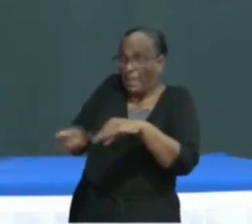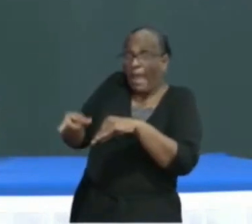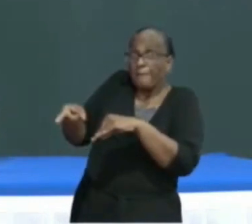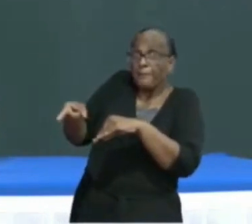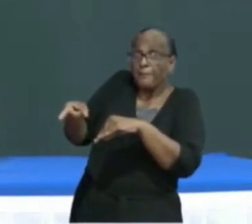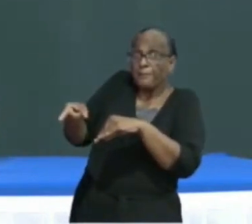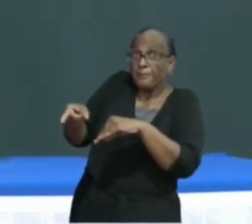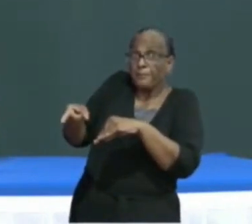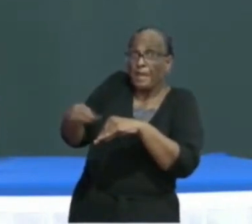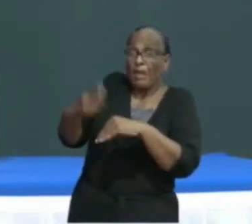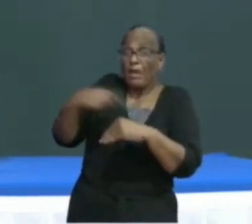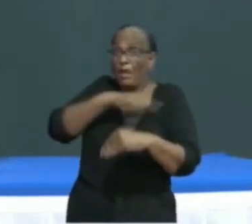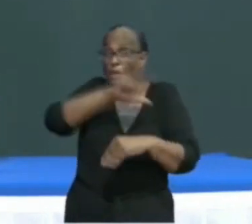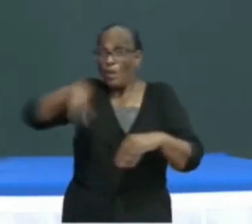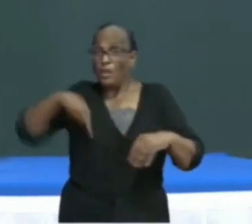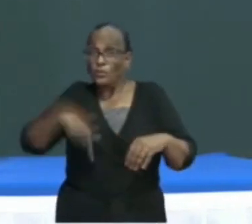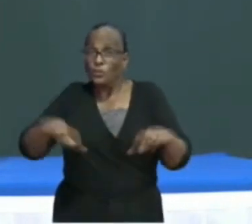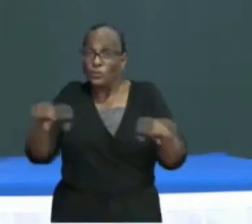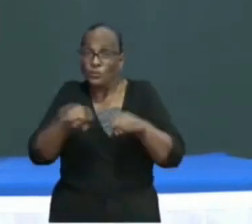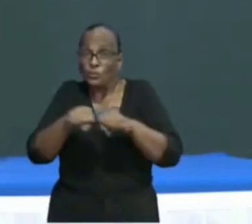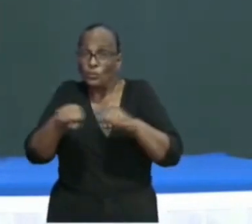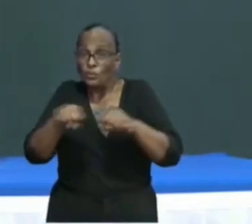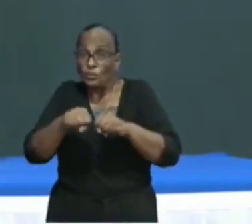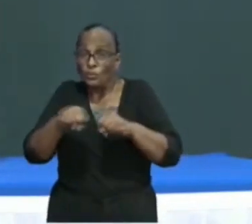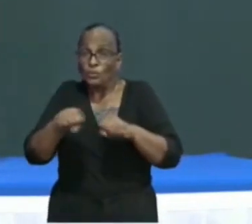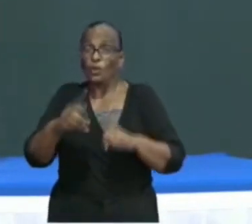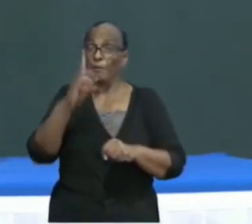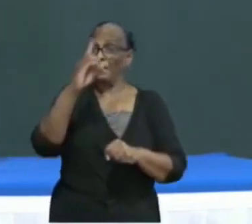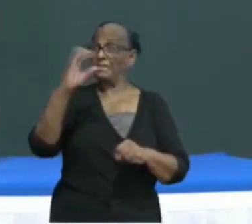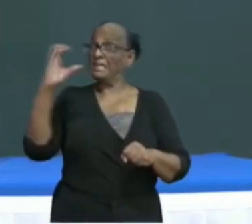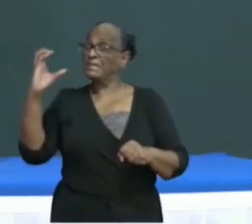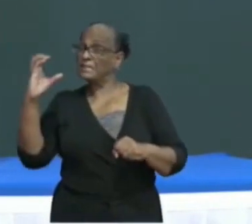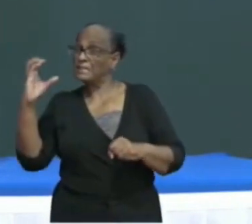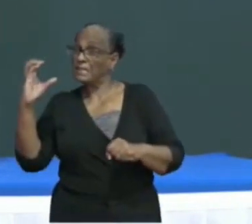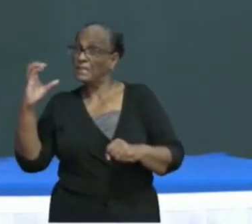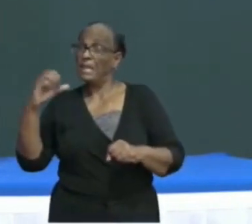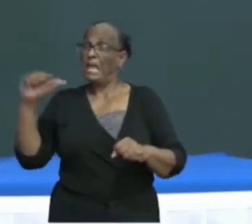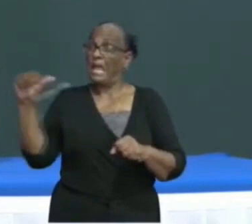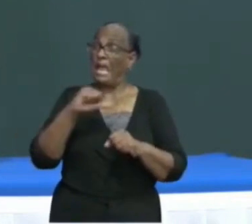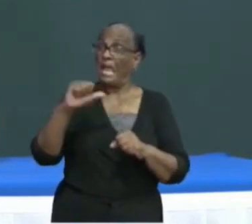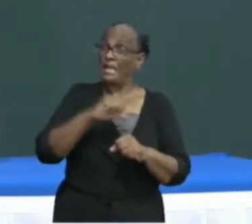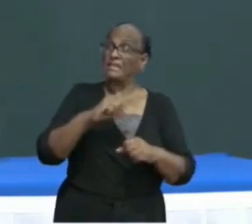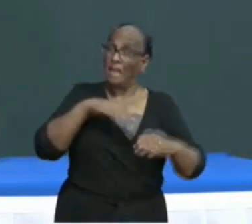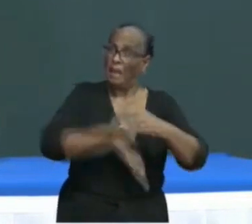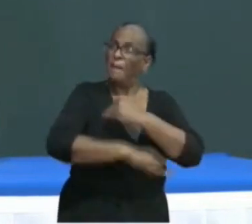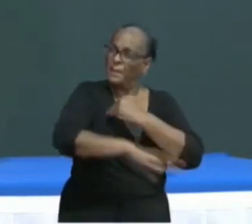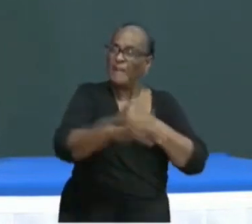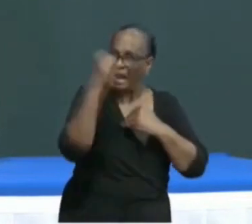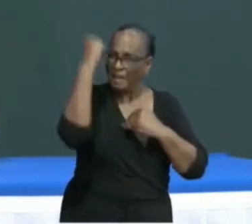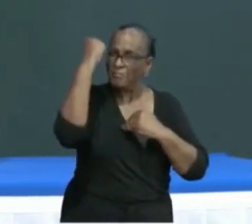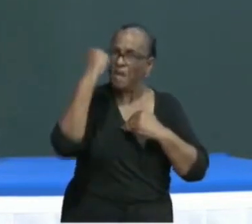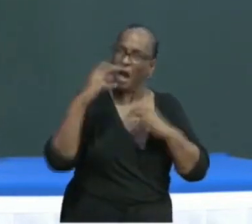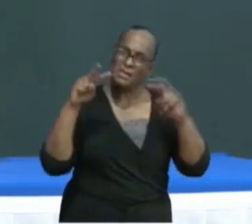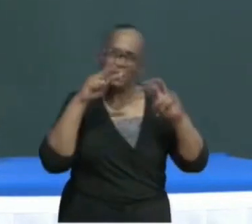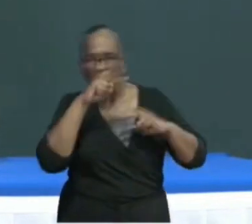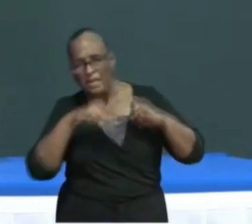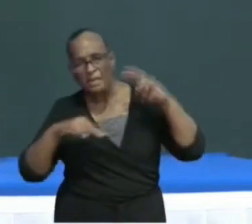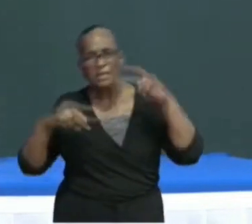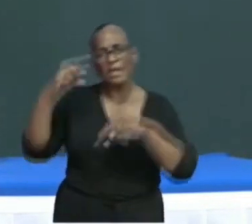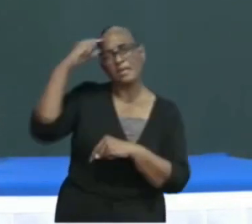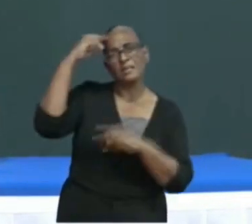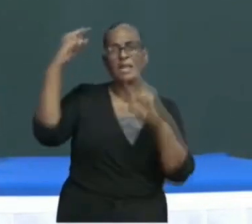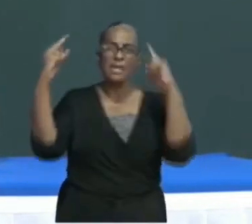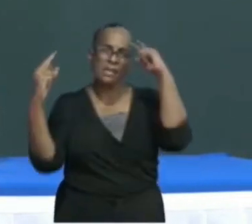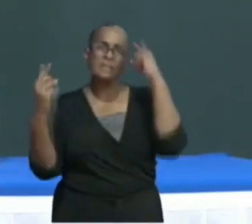Terwijl we druk bezig zijn met de distritscommissaris en het traditioneel gezag te kijken naar een faciliteit